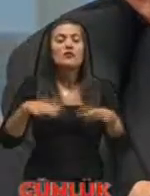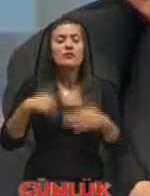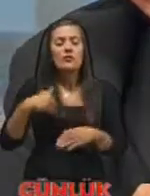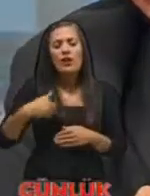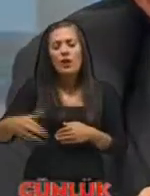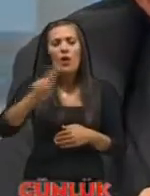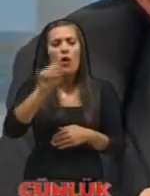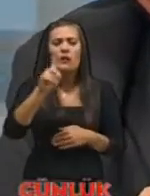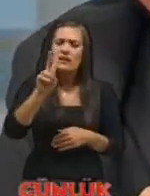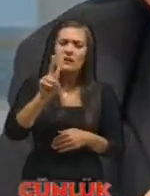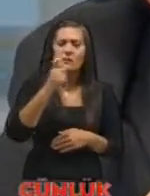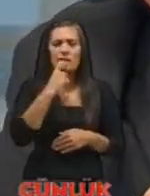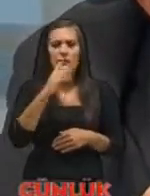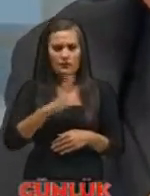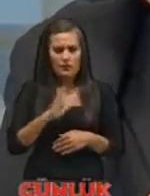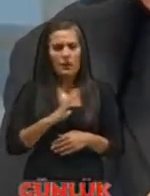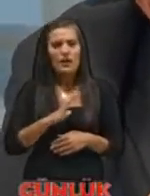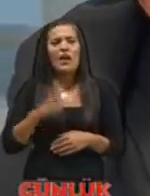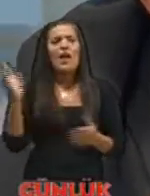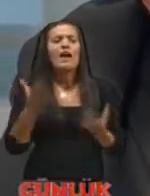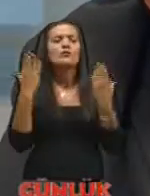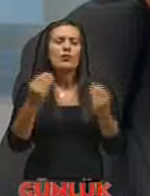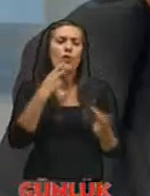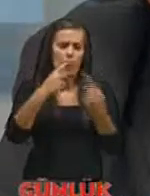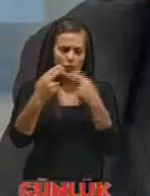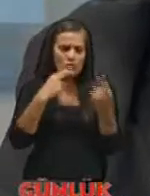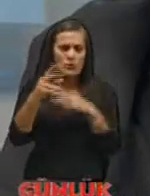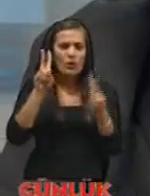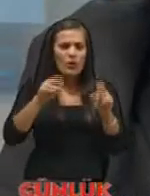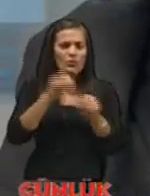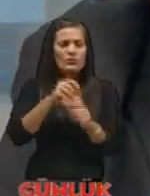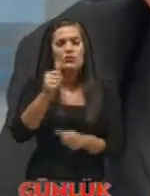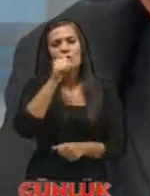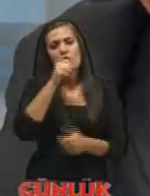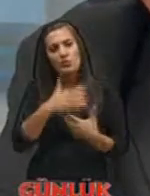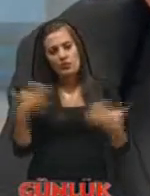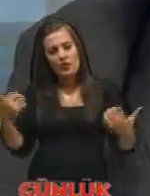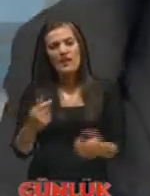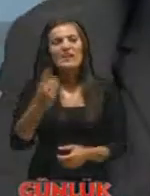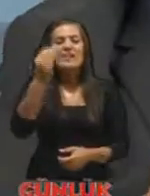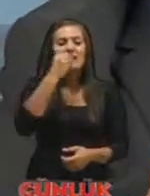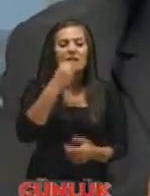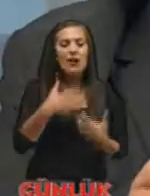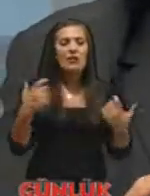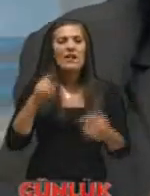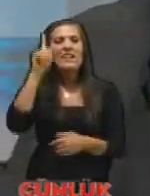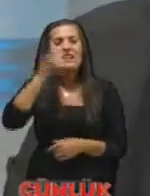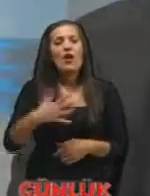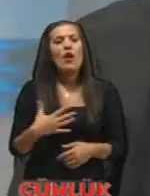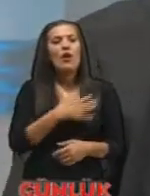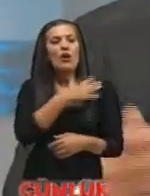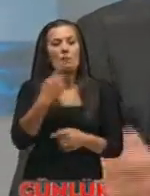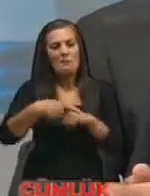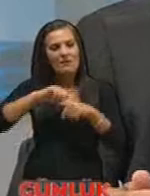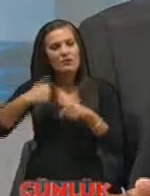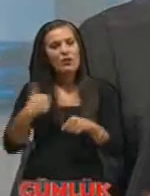önümüzde 10-20 yıllar tabii doğru söylüyor en çok konuşacağımız konu su güvenliği gıda güvenliği bir tek kongrenin adı Stockholm'da